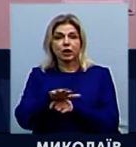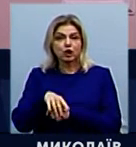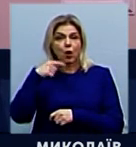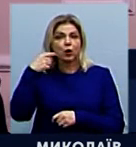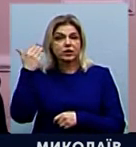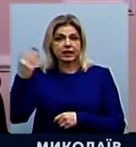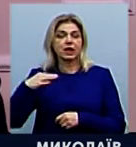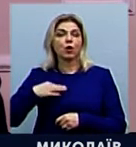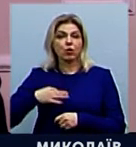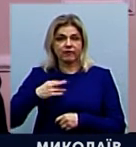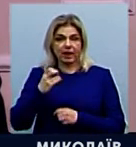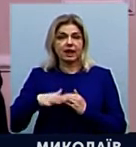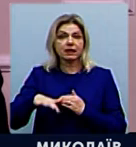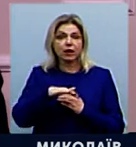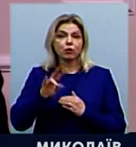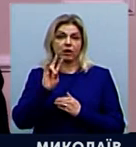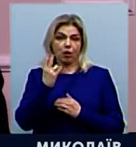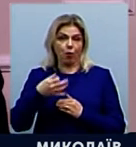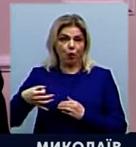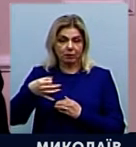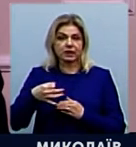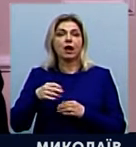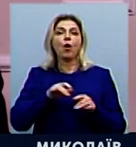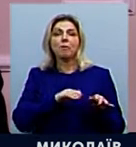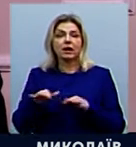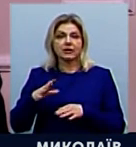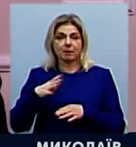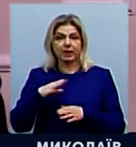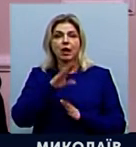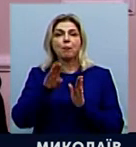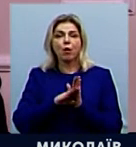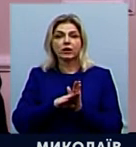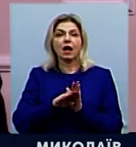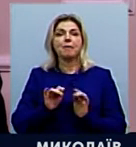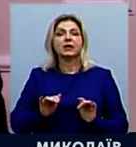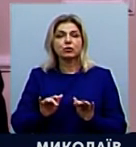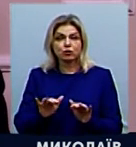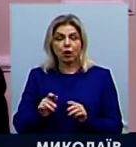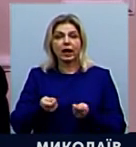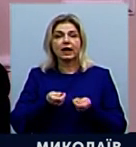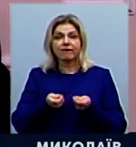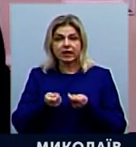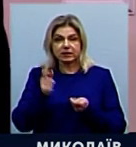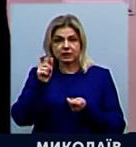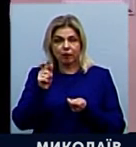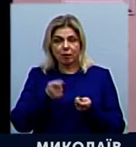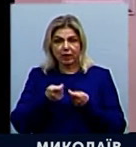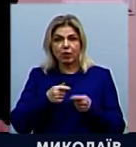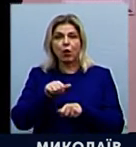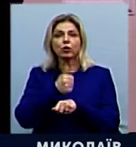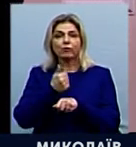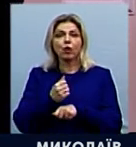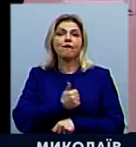на території Миколаївської області. Операція була проведена під процесуальним керівництвом Головної військової прокуратури.